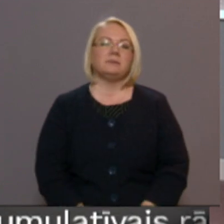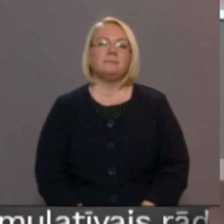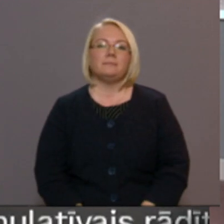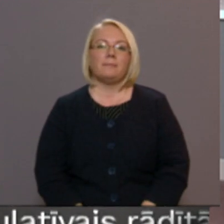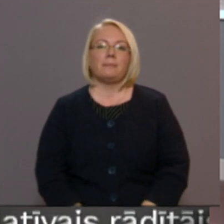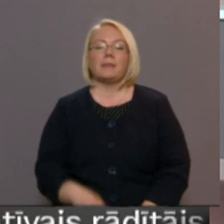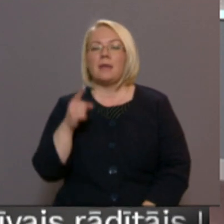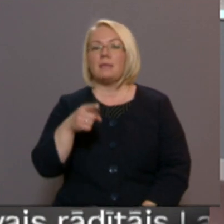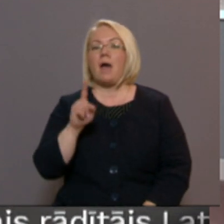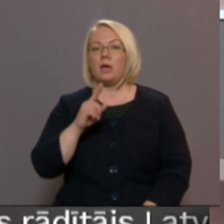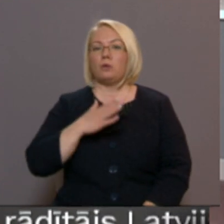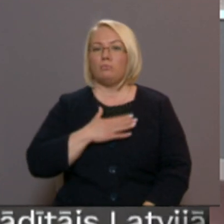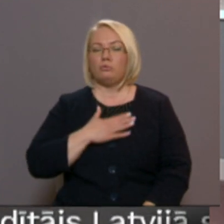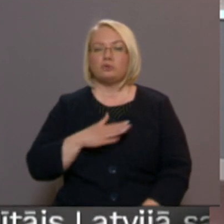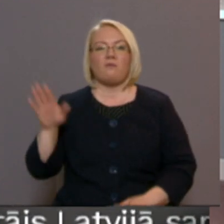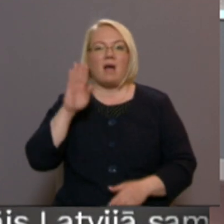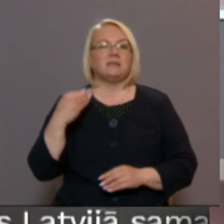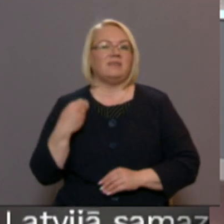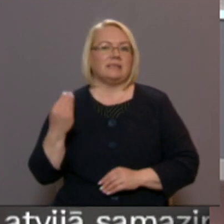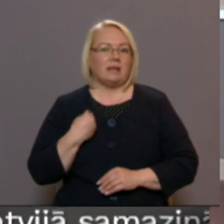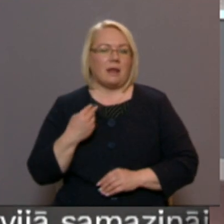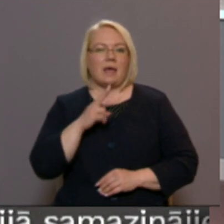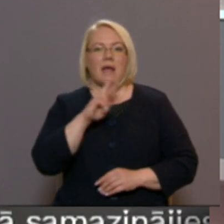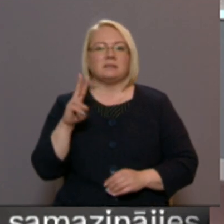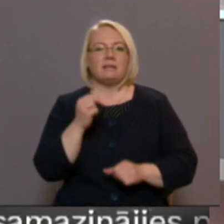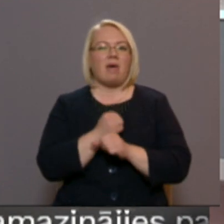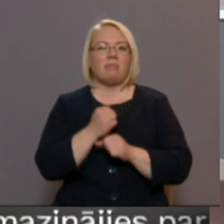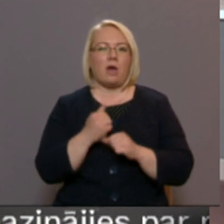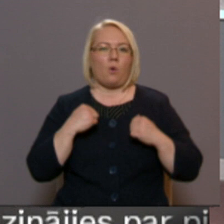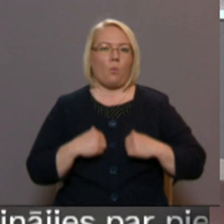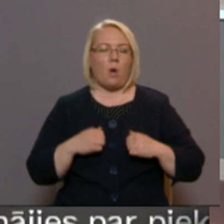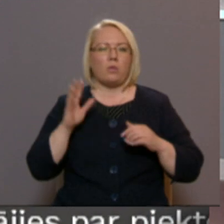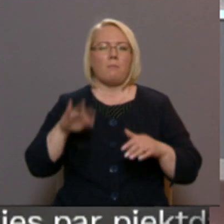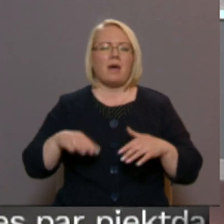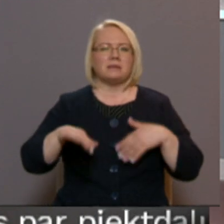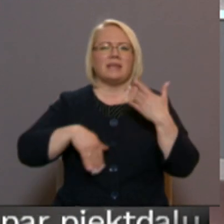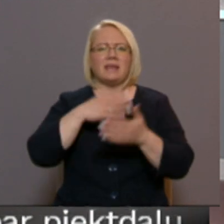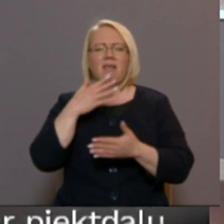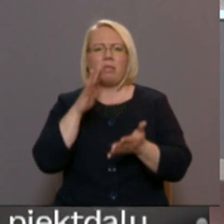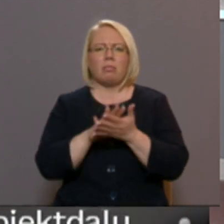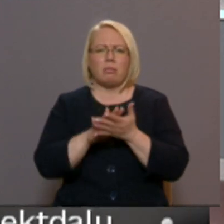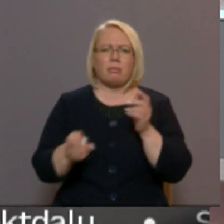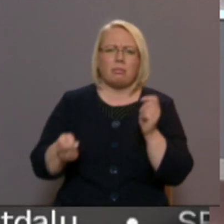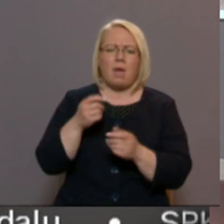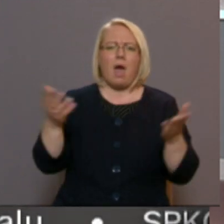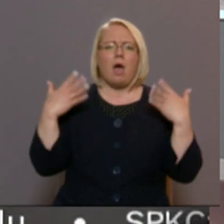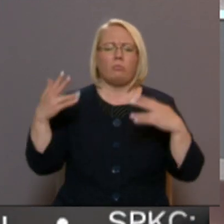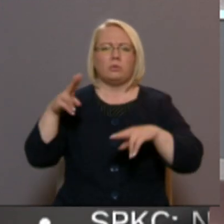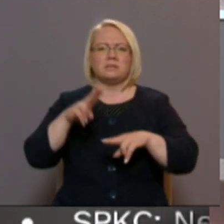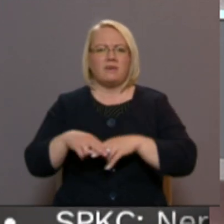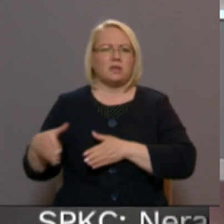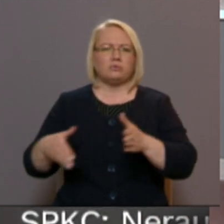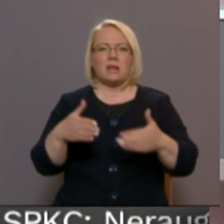Tā ir mūsu valsts vizītkārte, kas nedara godu par stihiskām izgāztuvēm atpūcas vietās un ceļmalās ir